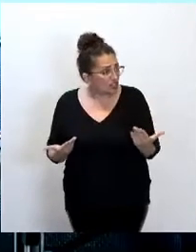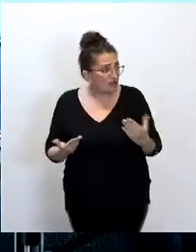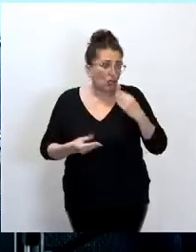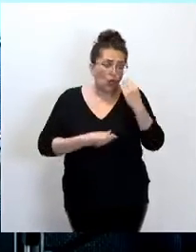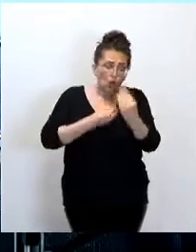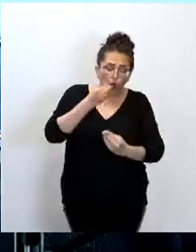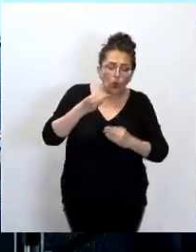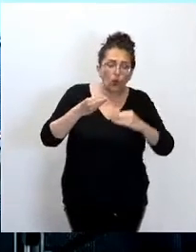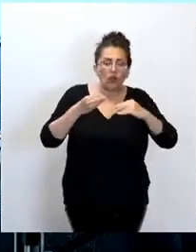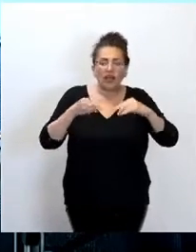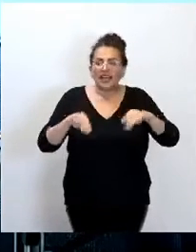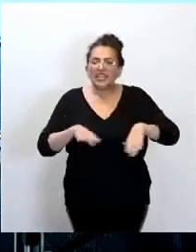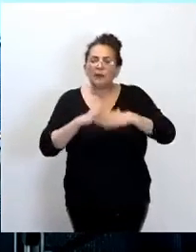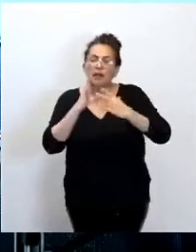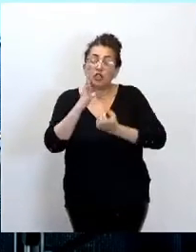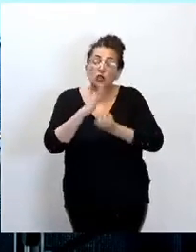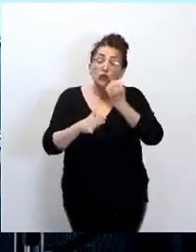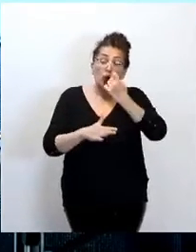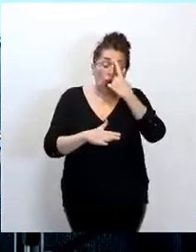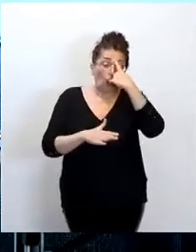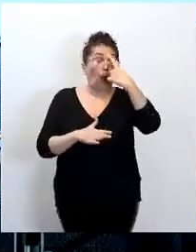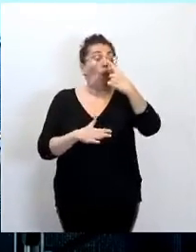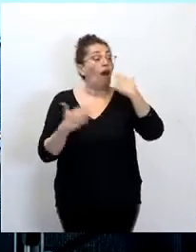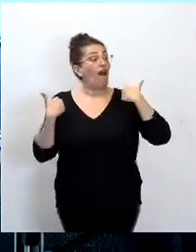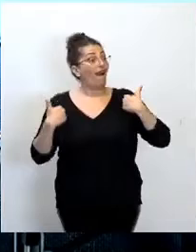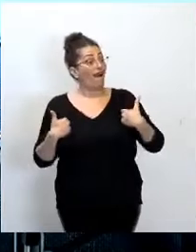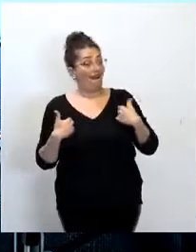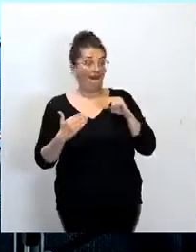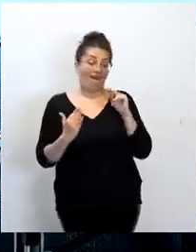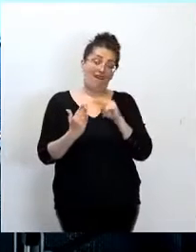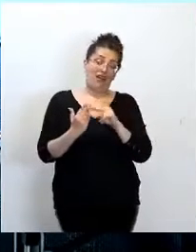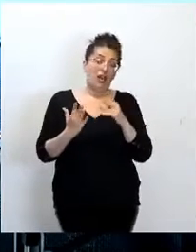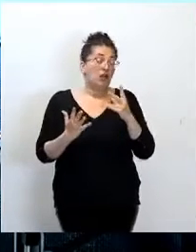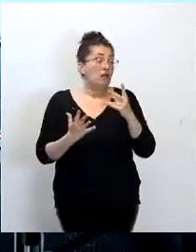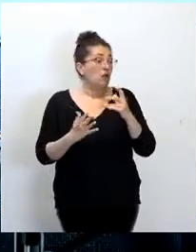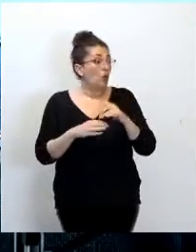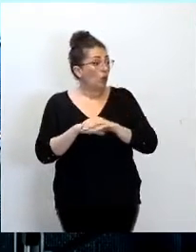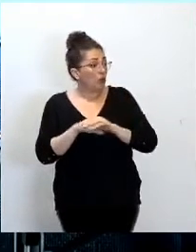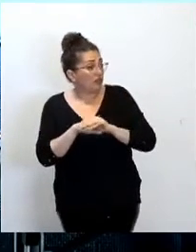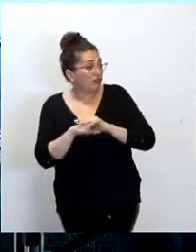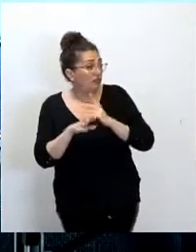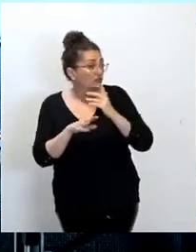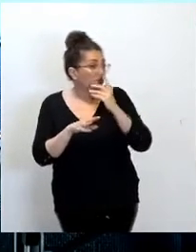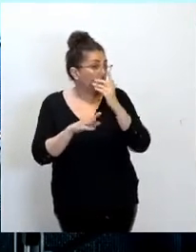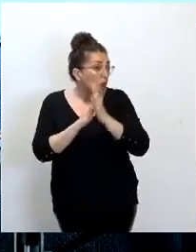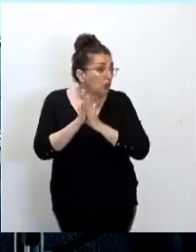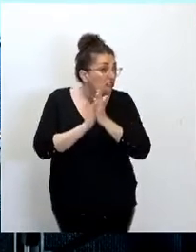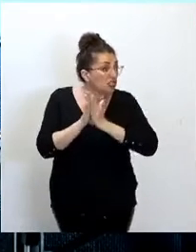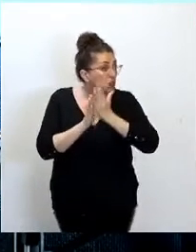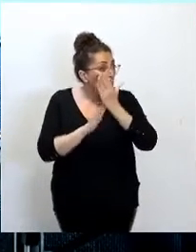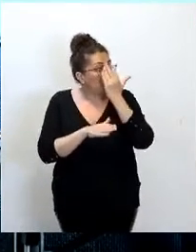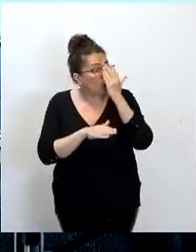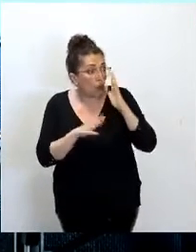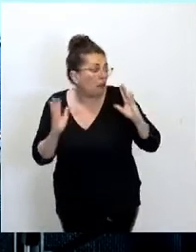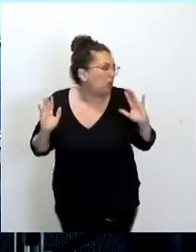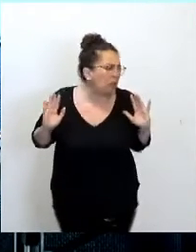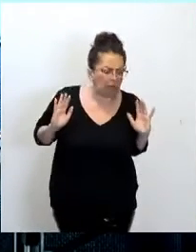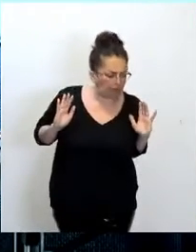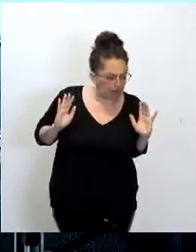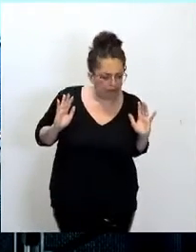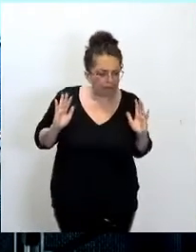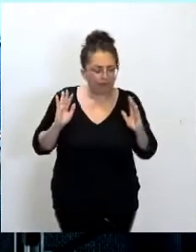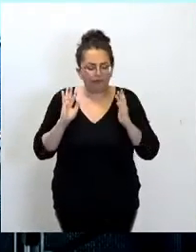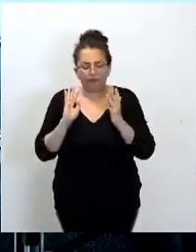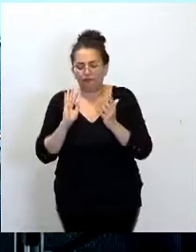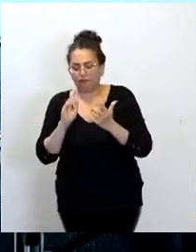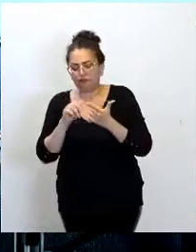nouveau ? Ou y a-t-il d'autres motivations ? Je vous laisserai nous les partager. Sur le fonctionnement de